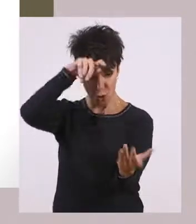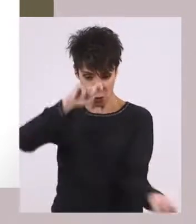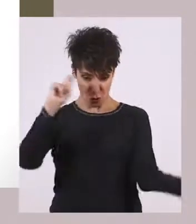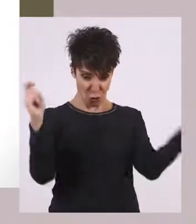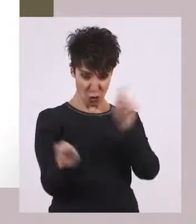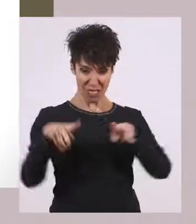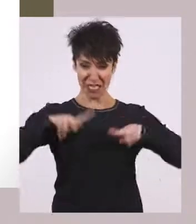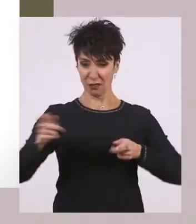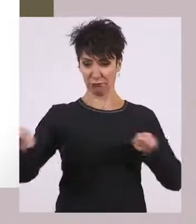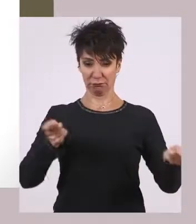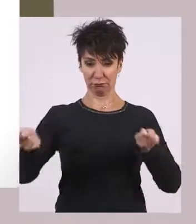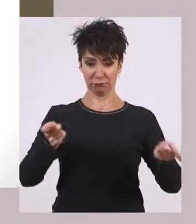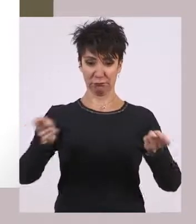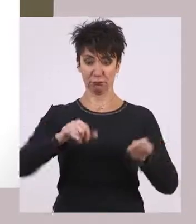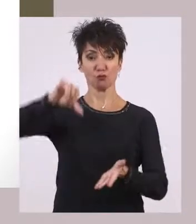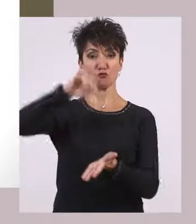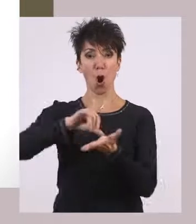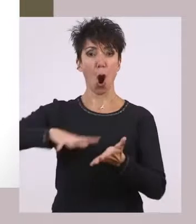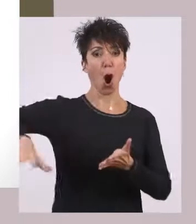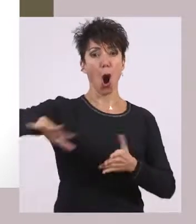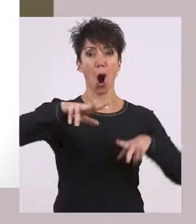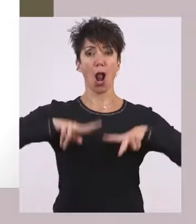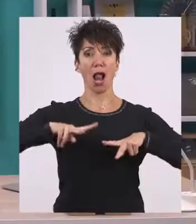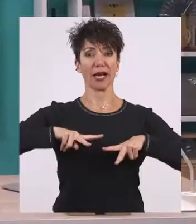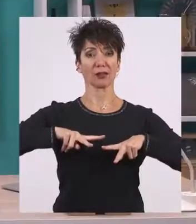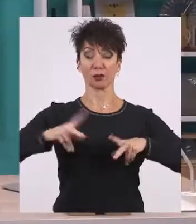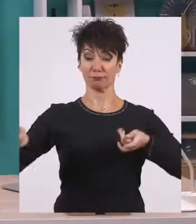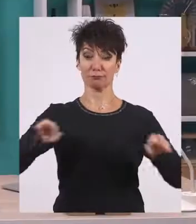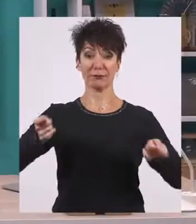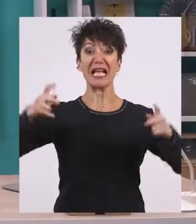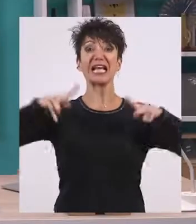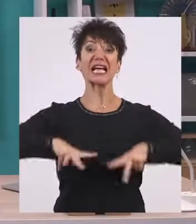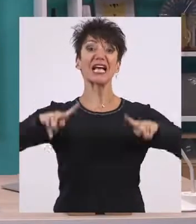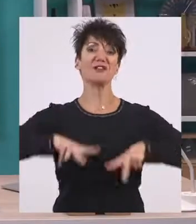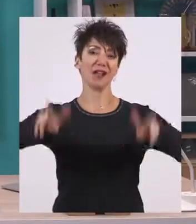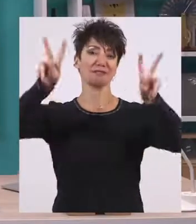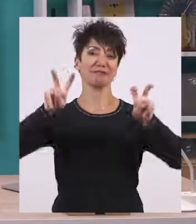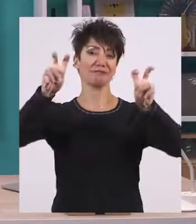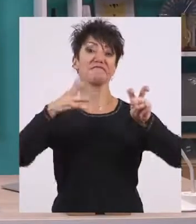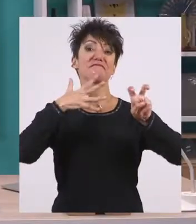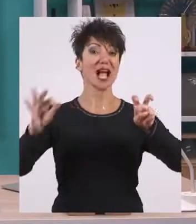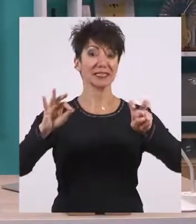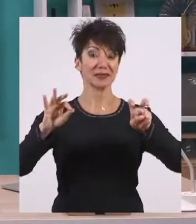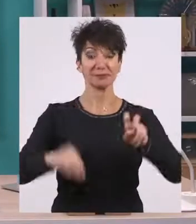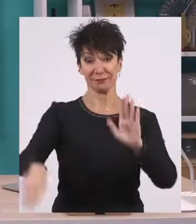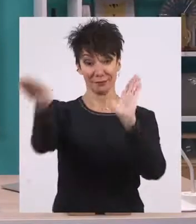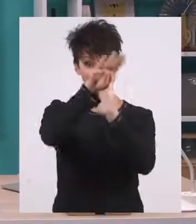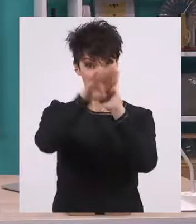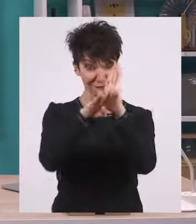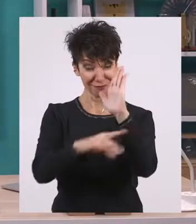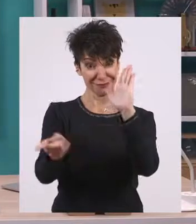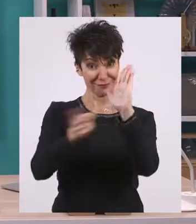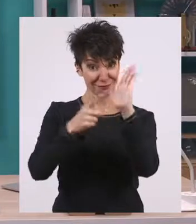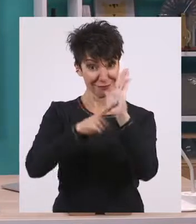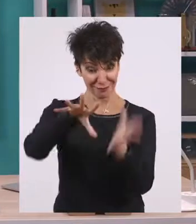Και στη συγκεκριμένη περίπτωση που σήμερα εξετάζουμε, το σύνολο εκείνων των θεσμών και των κανόνων, με τους